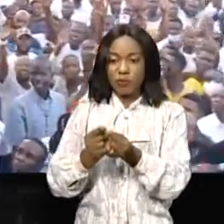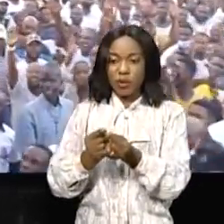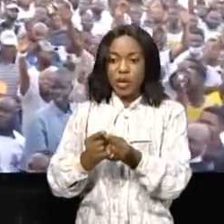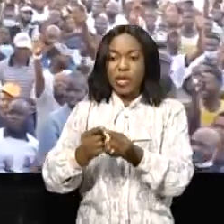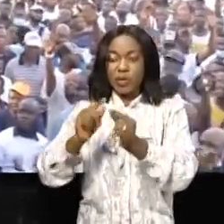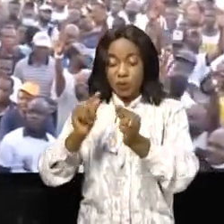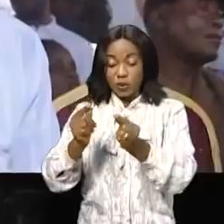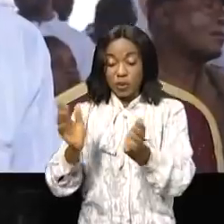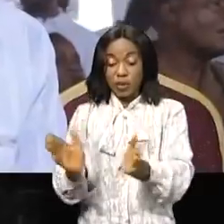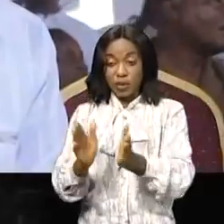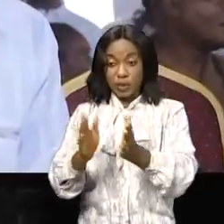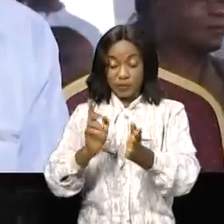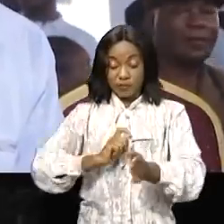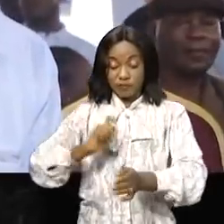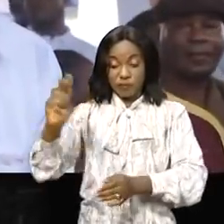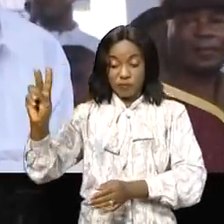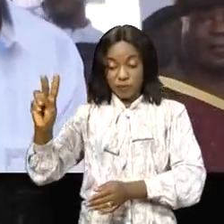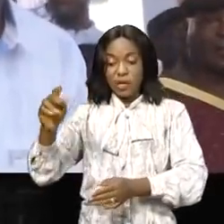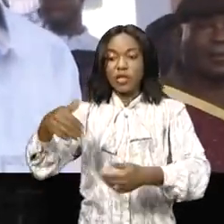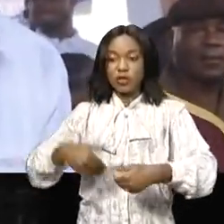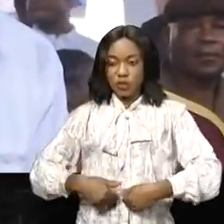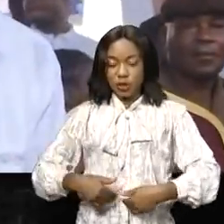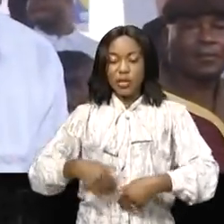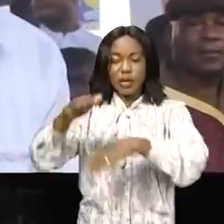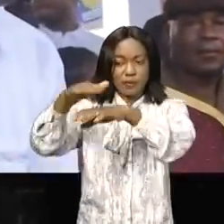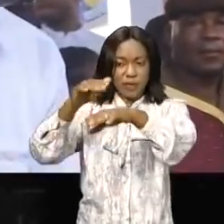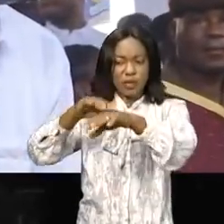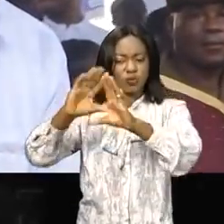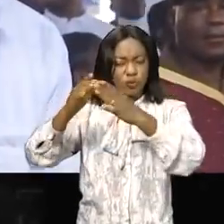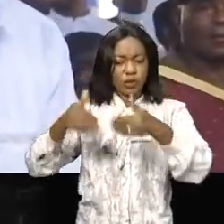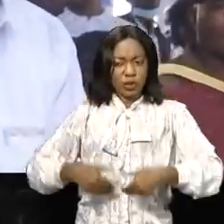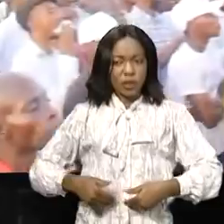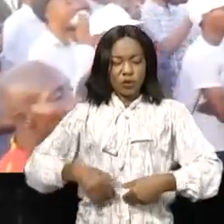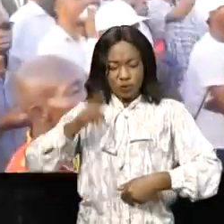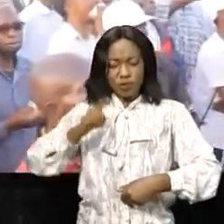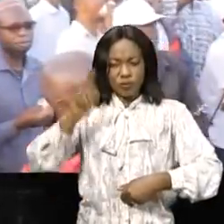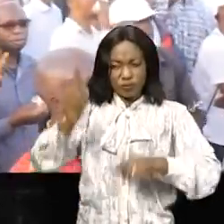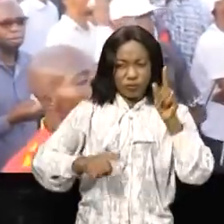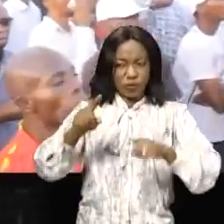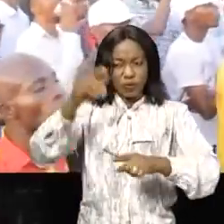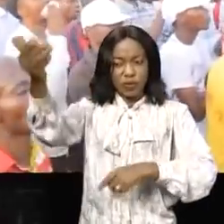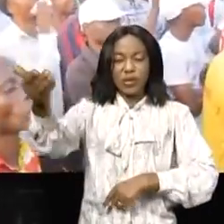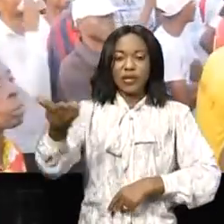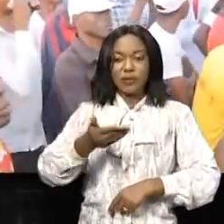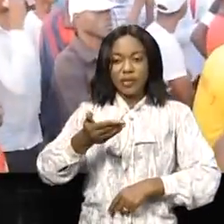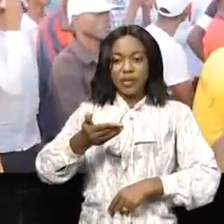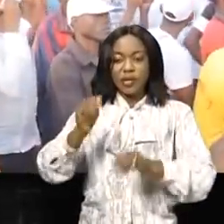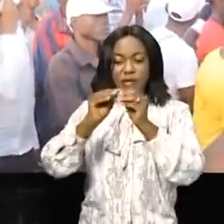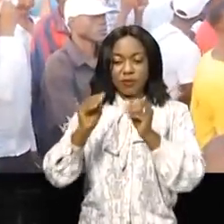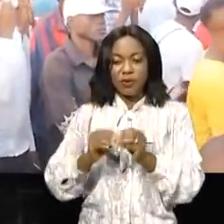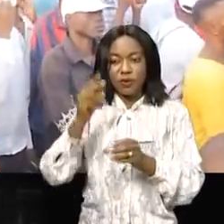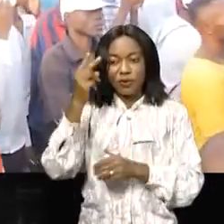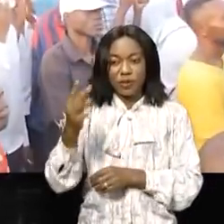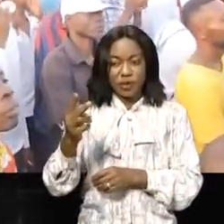Emani Dioko appelle les jeunes de son parti à s'immobiliser massivement pour accueillir les numérodés du parti.